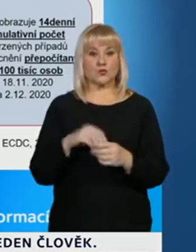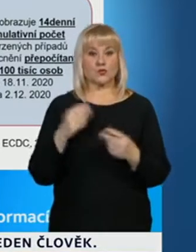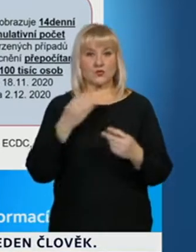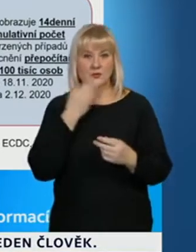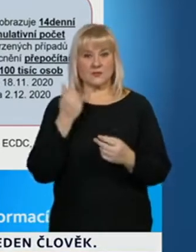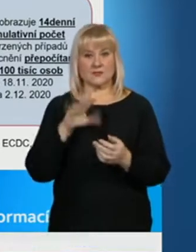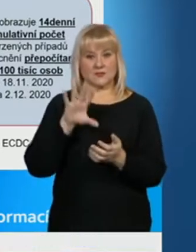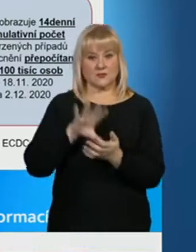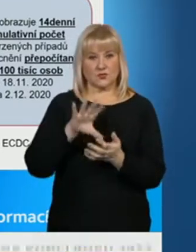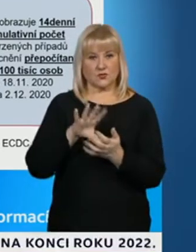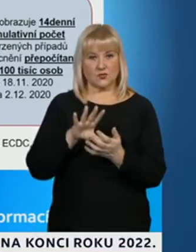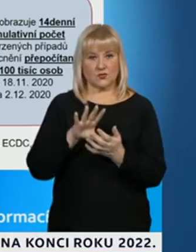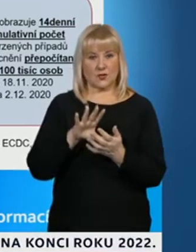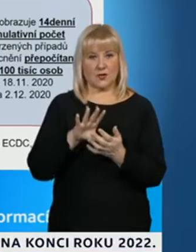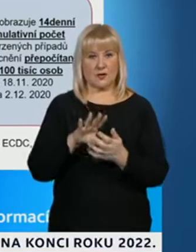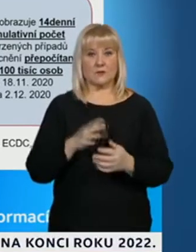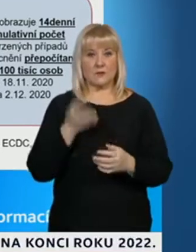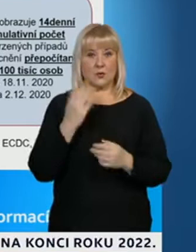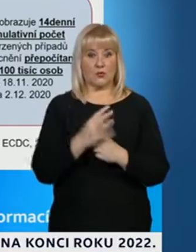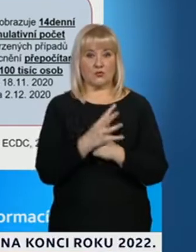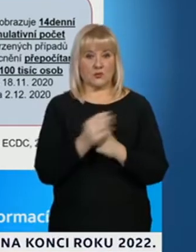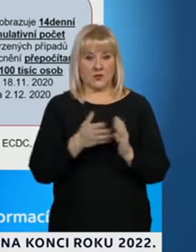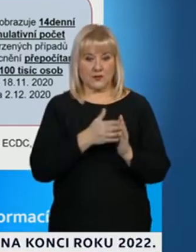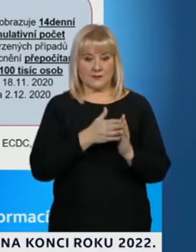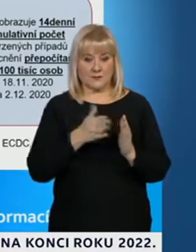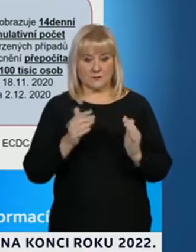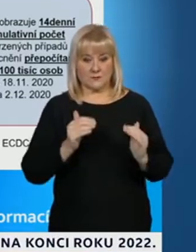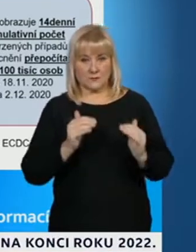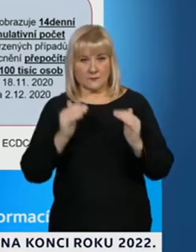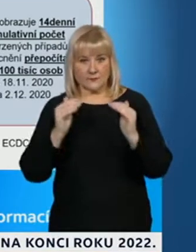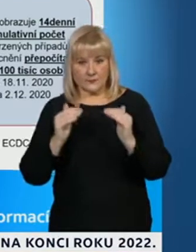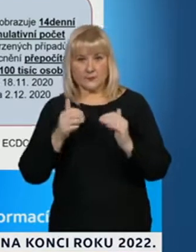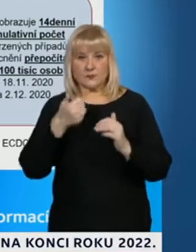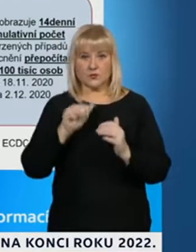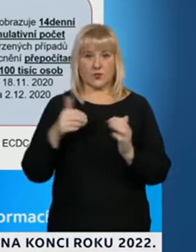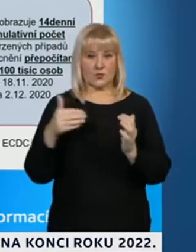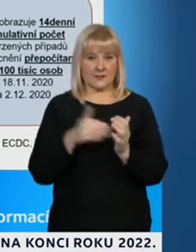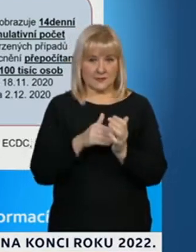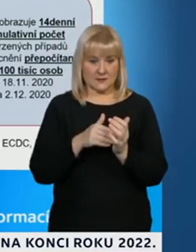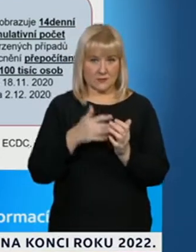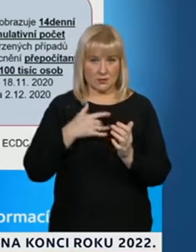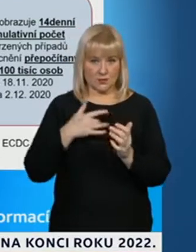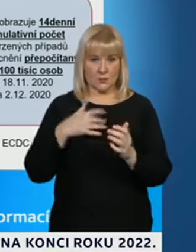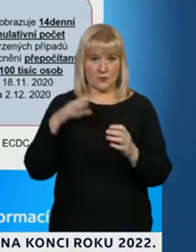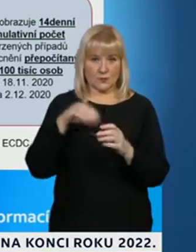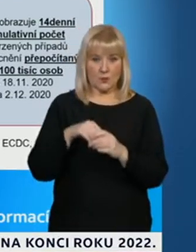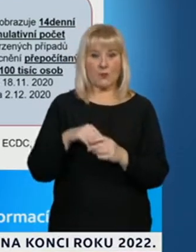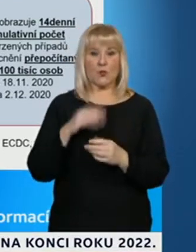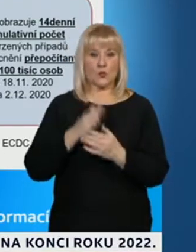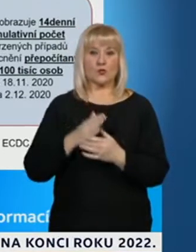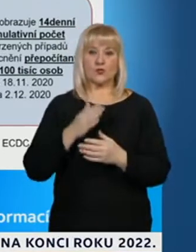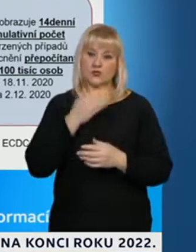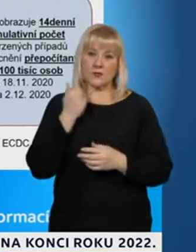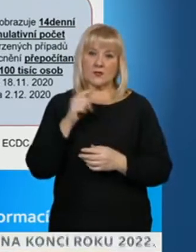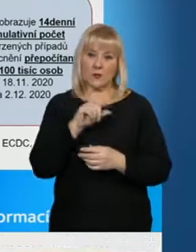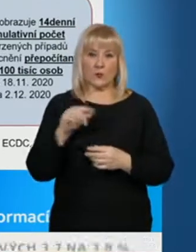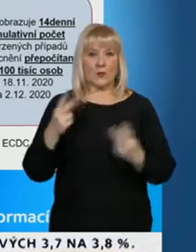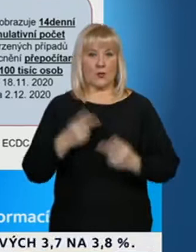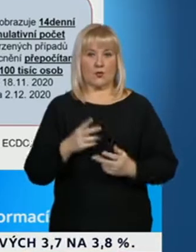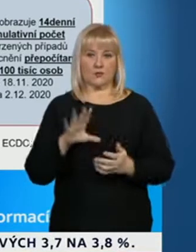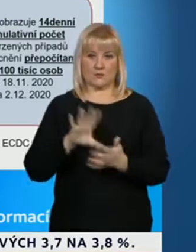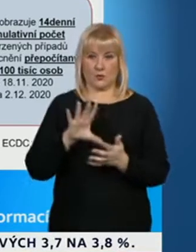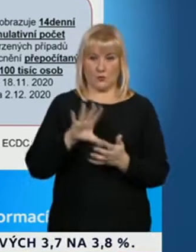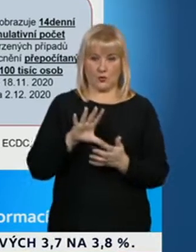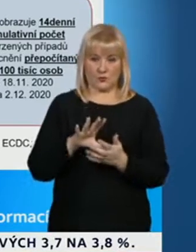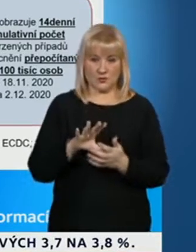ve 14. denním nárůstu počtu diagnostikovaných osob na 100 tisíc do středu evropských zemí. A zároveň z toho